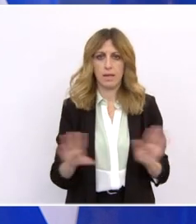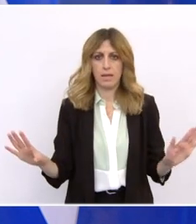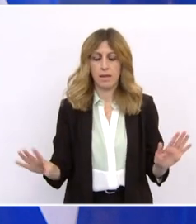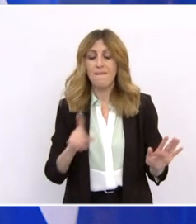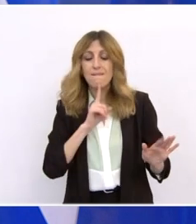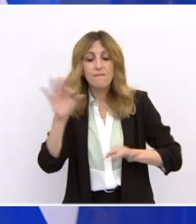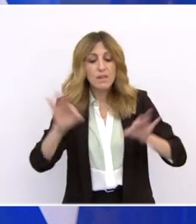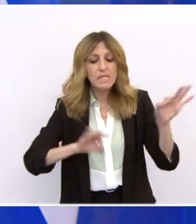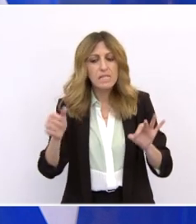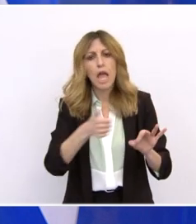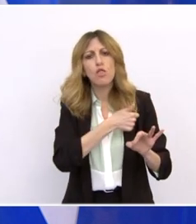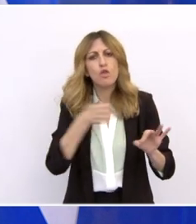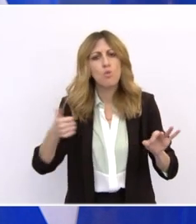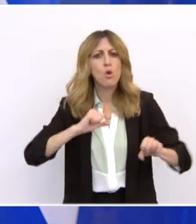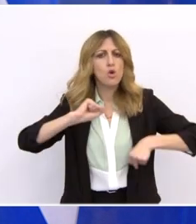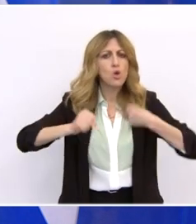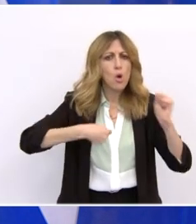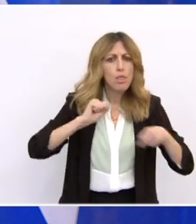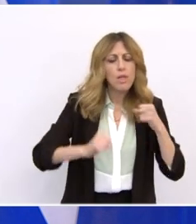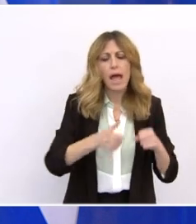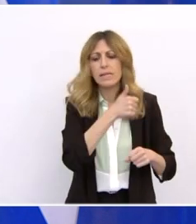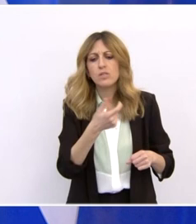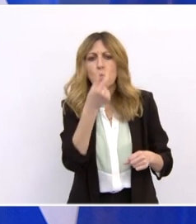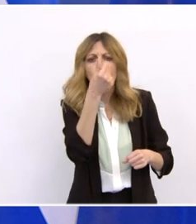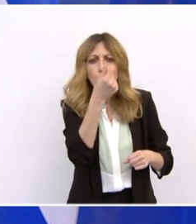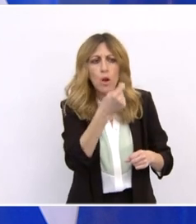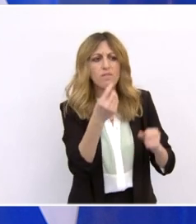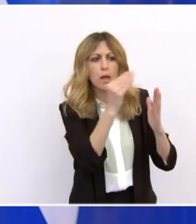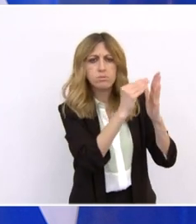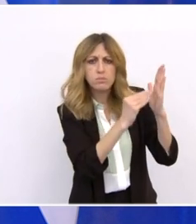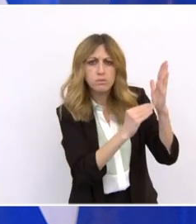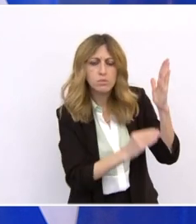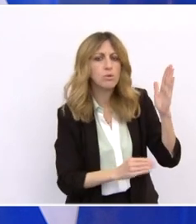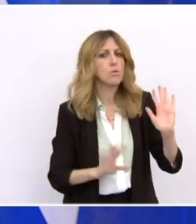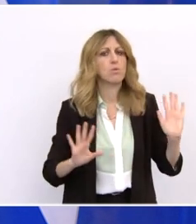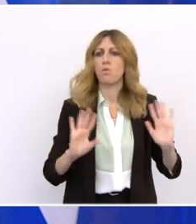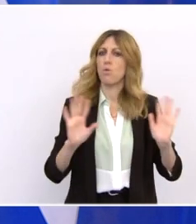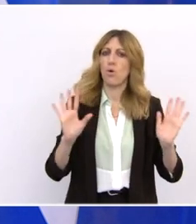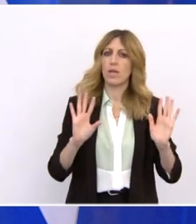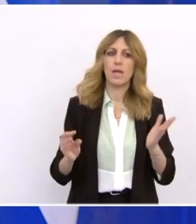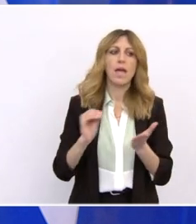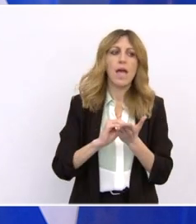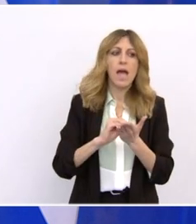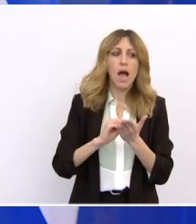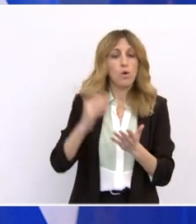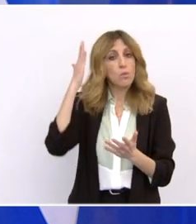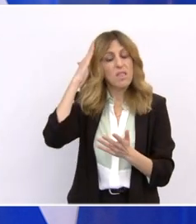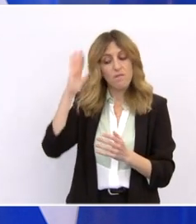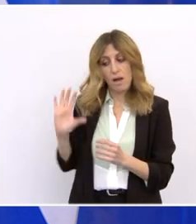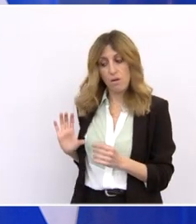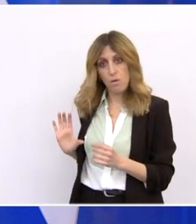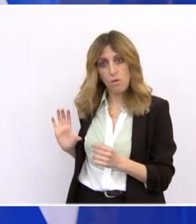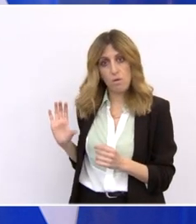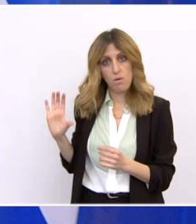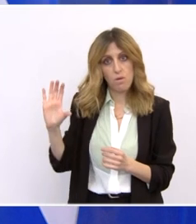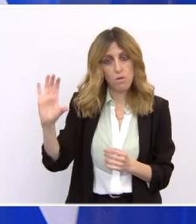αλλά και ένα ανυπολόγιστο συμβολικό κεφάλαιο για τη σηματοδοτή τη ρήξη με